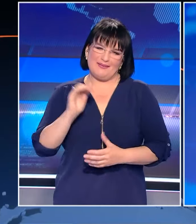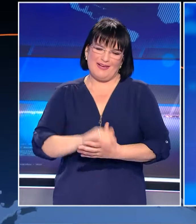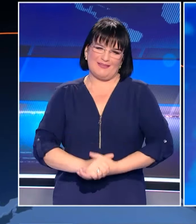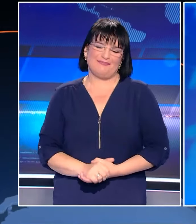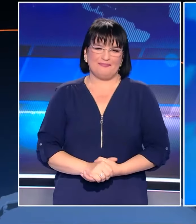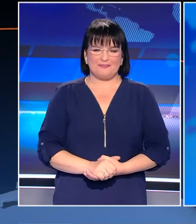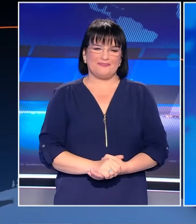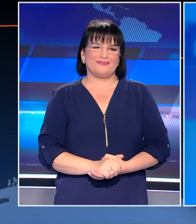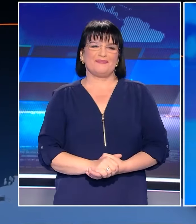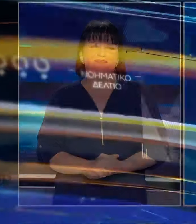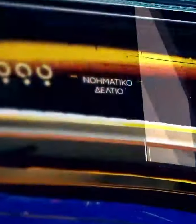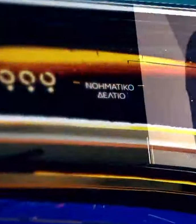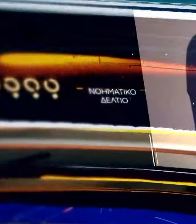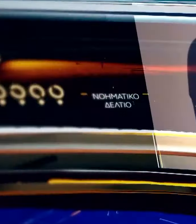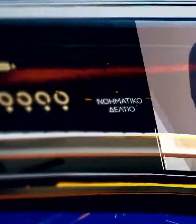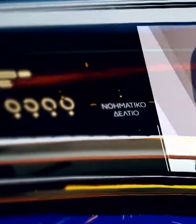απόγευμα σε όλους.